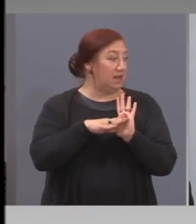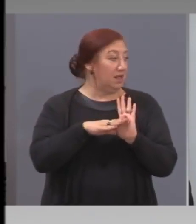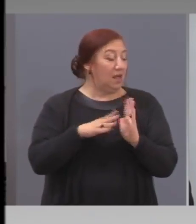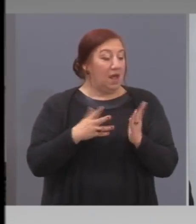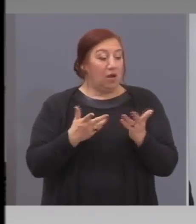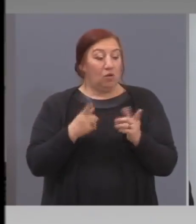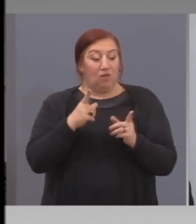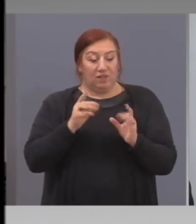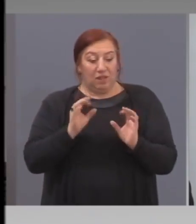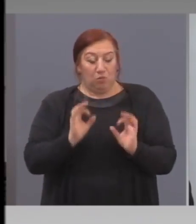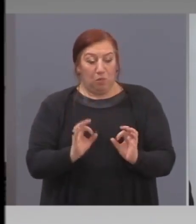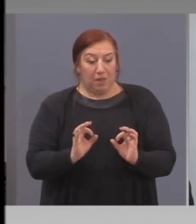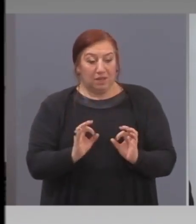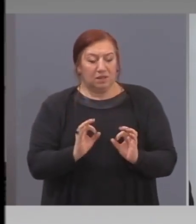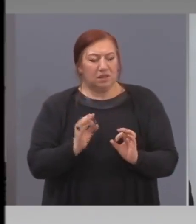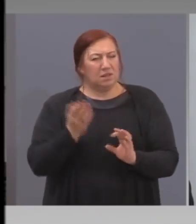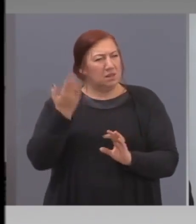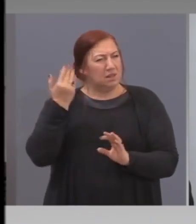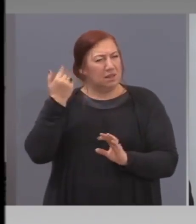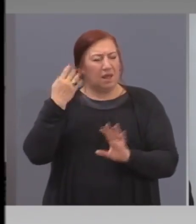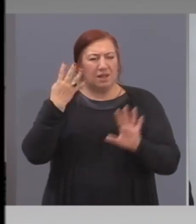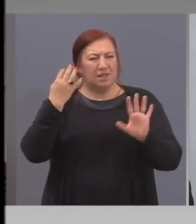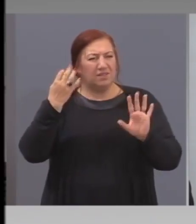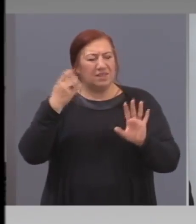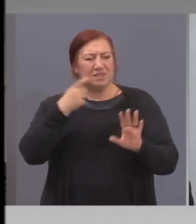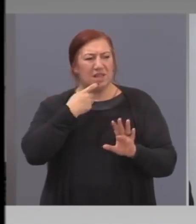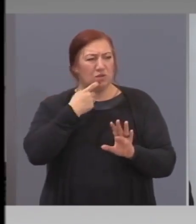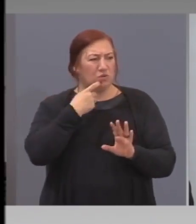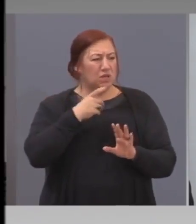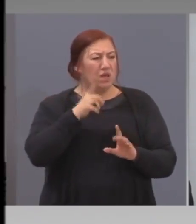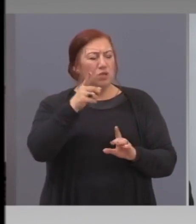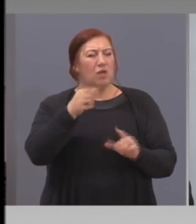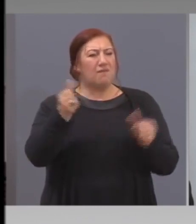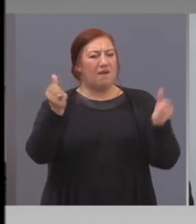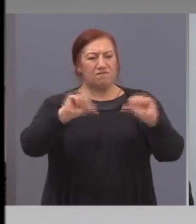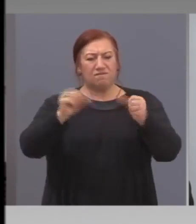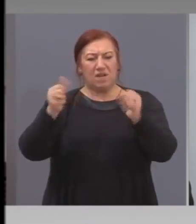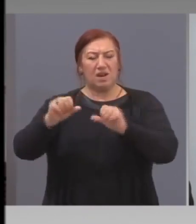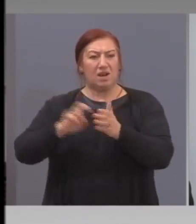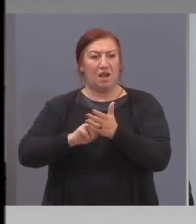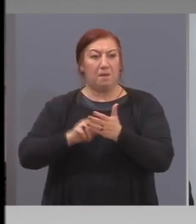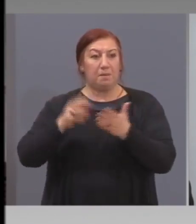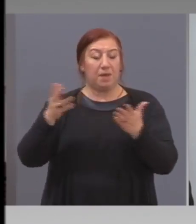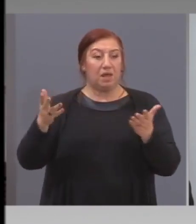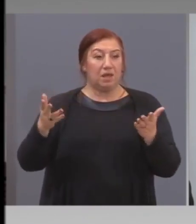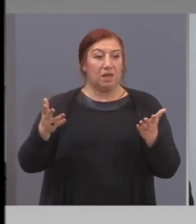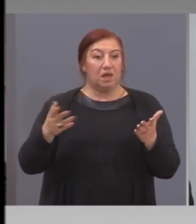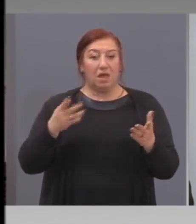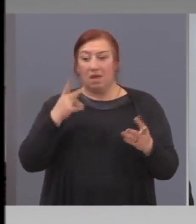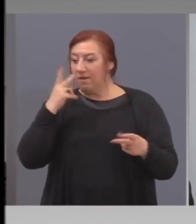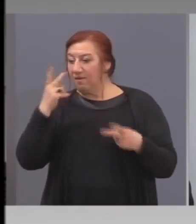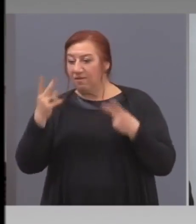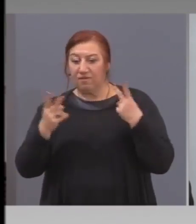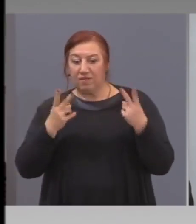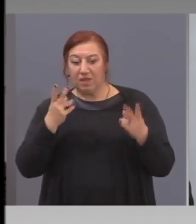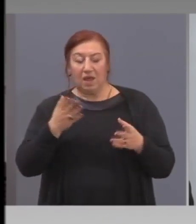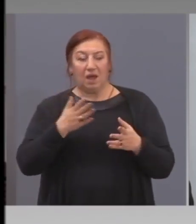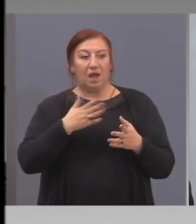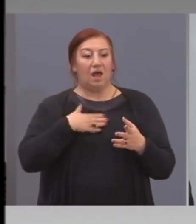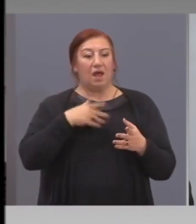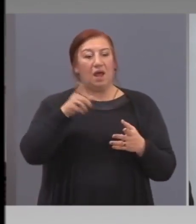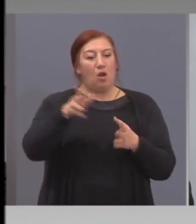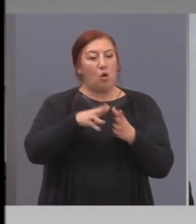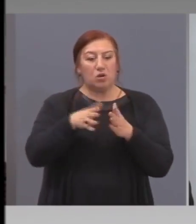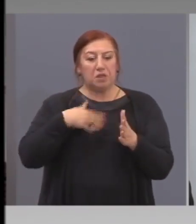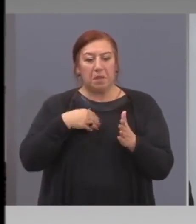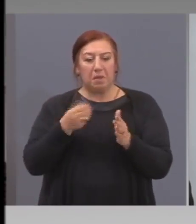момент, 90 и коя година беше, когато изгърмяха след това банките. Изменъж тези милиарди спестявания ще изчезнат.